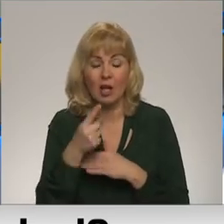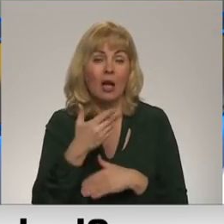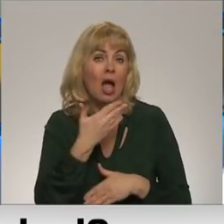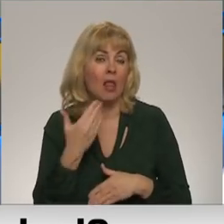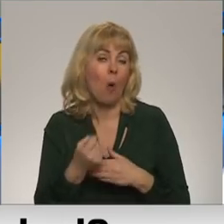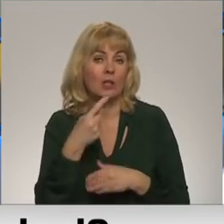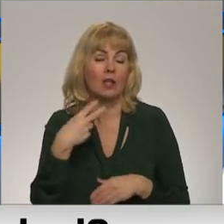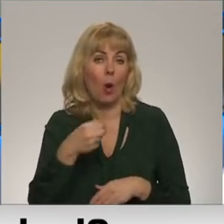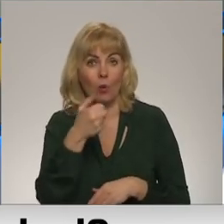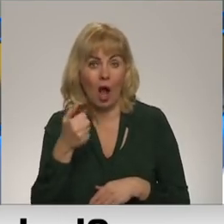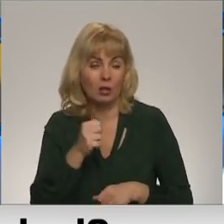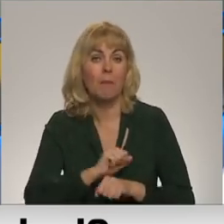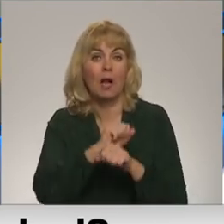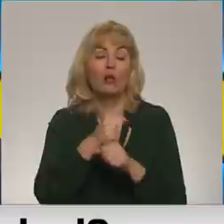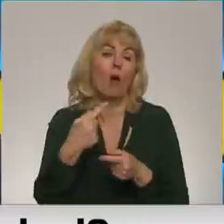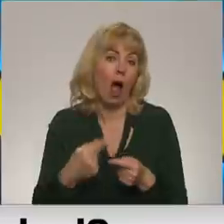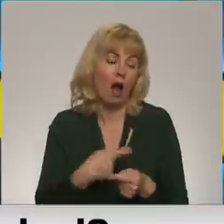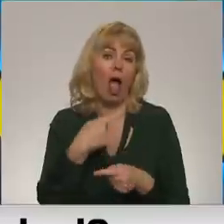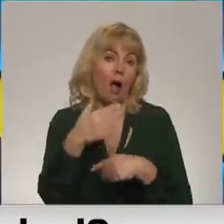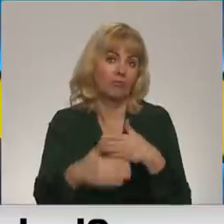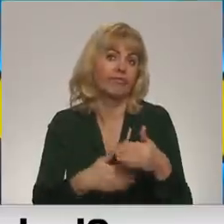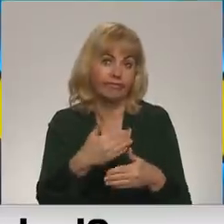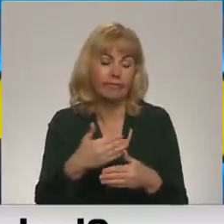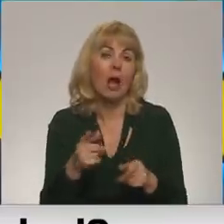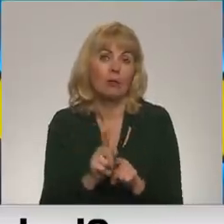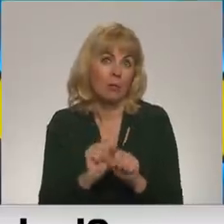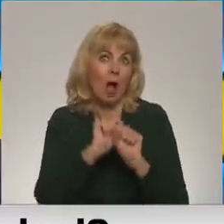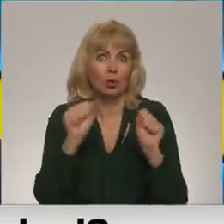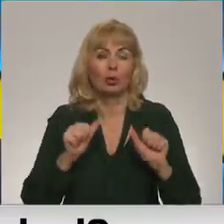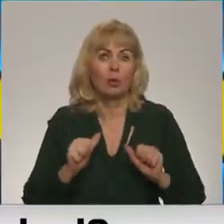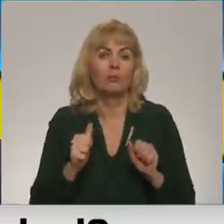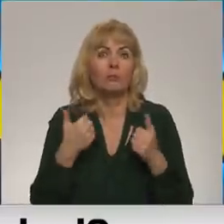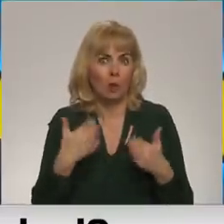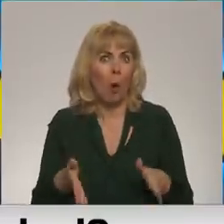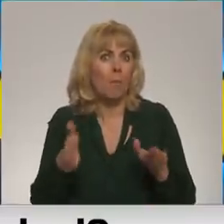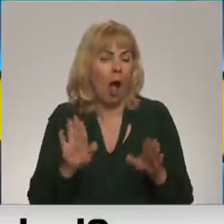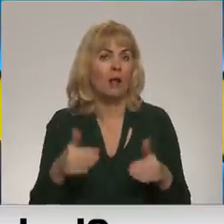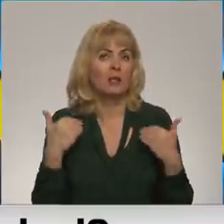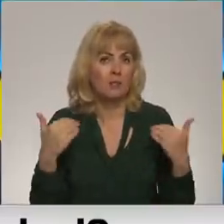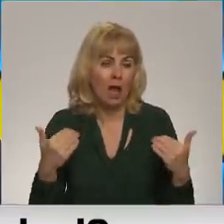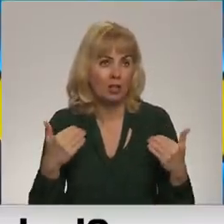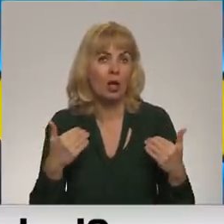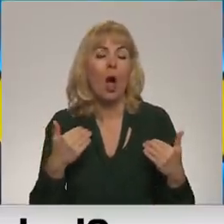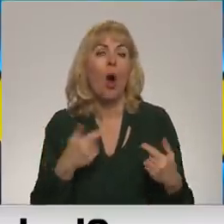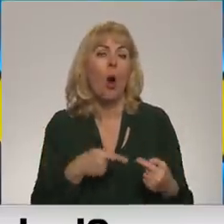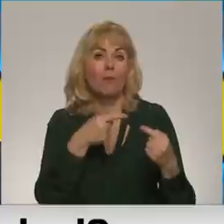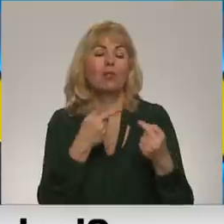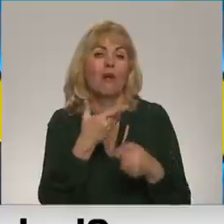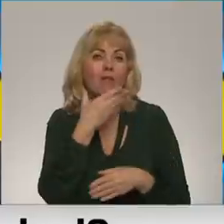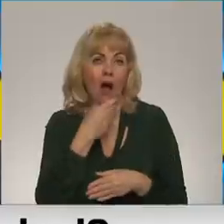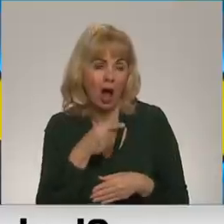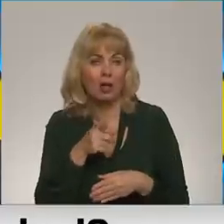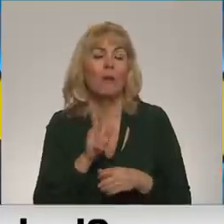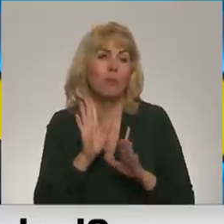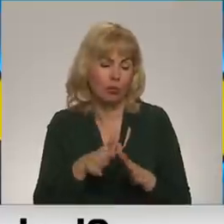20 gadus, jo protesti ir bijuši atkal un atkal. Tagad drošības iestādes spēcīgāks nekā jebkad. Opozīcija vājāk nekā jebkad. Tā cerība, ka būs strauji